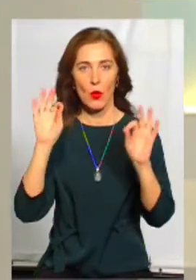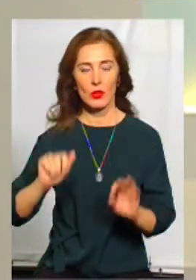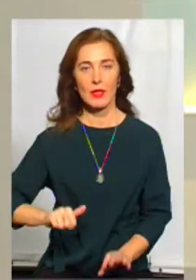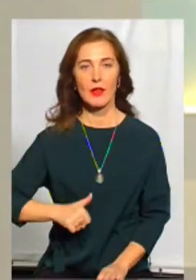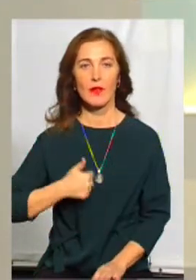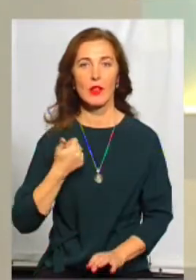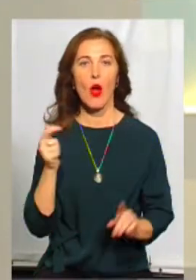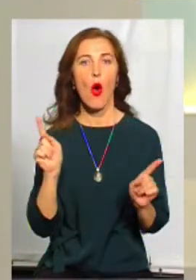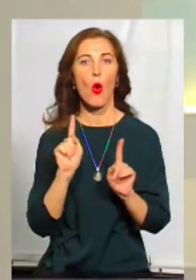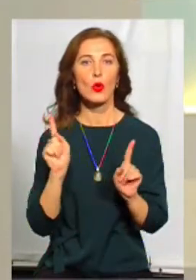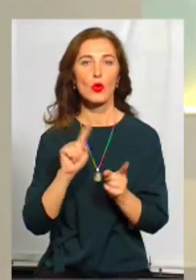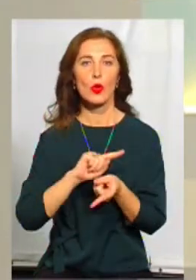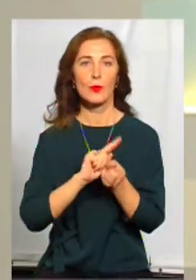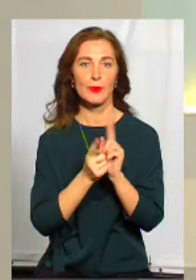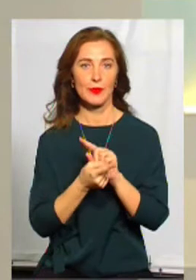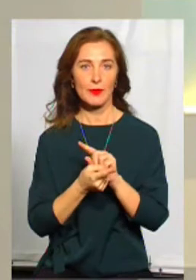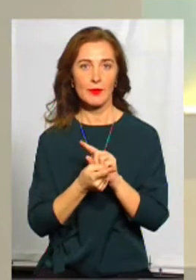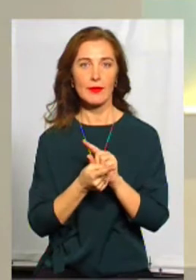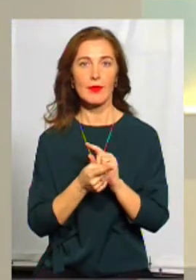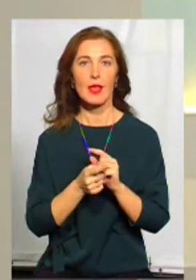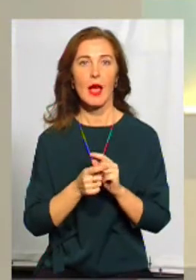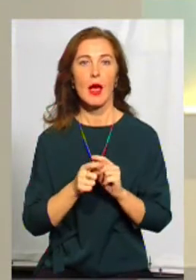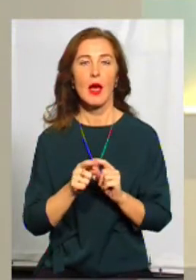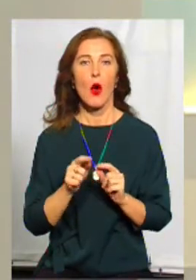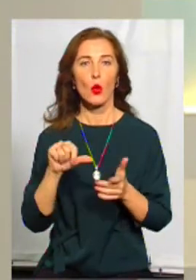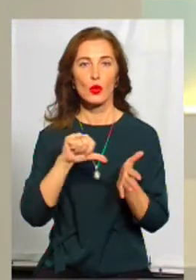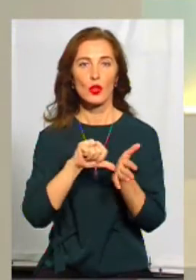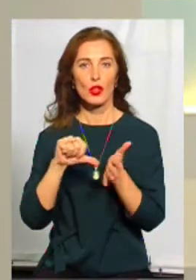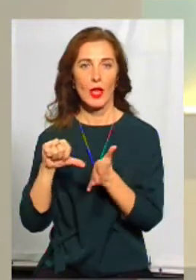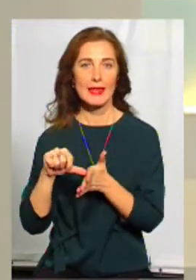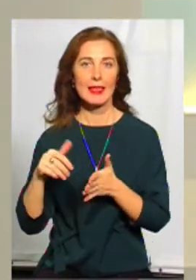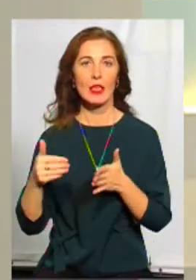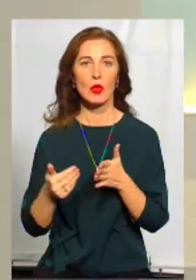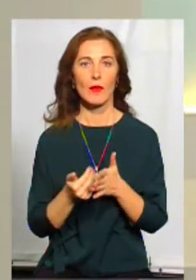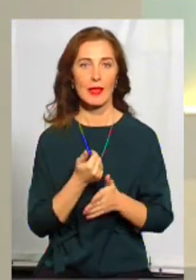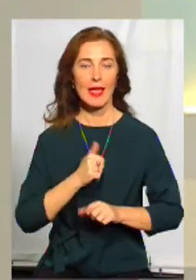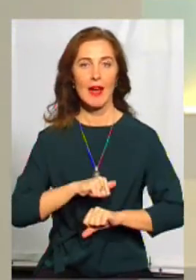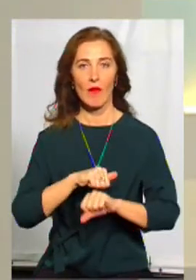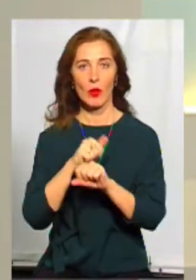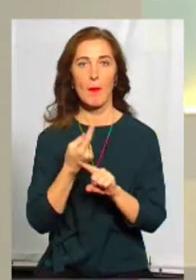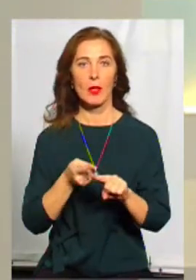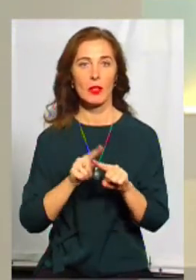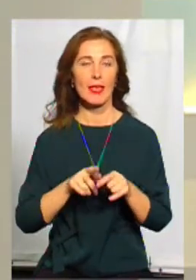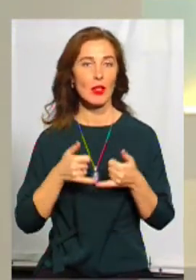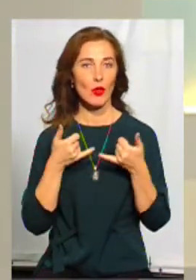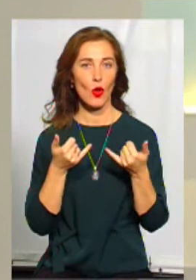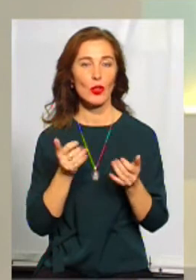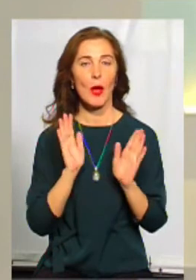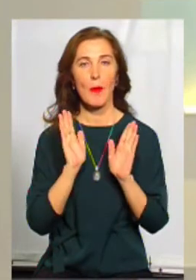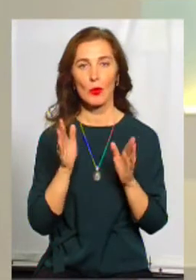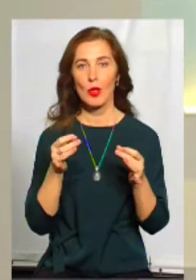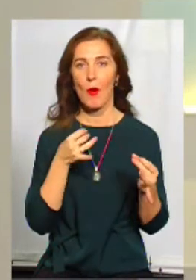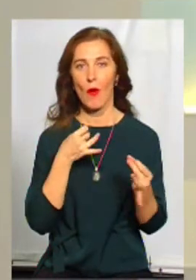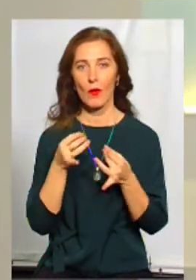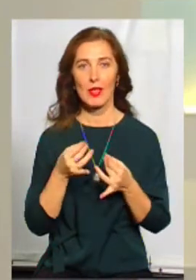трансформувався патріотичний порив учасників новітніх революцій? Про це сьогодні будемо говорити з